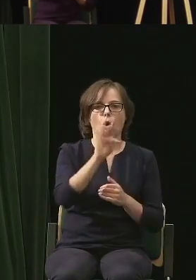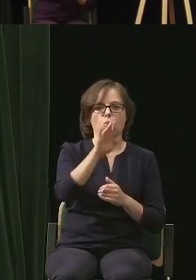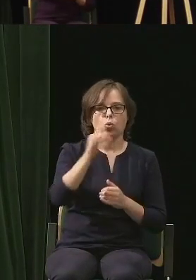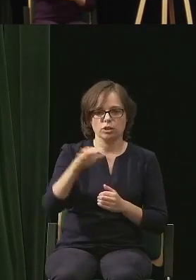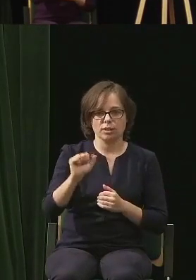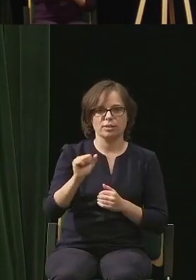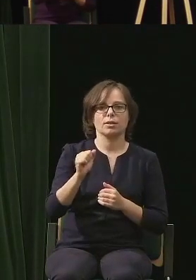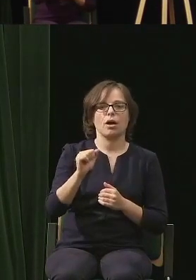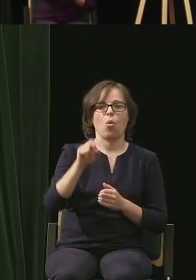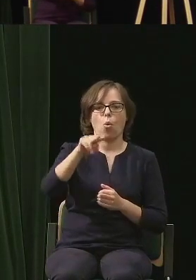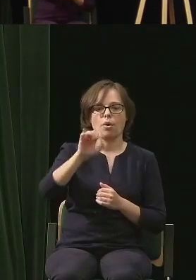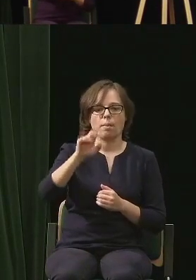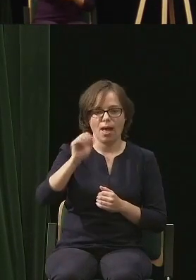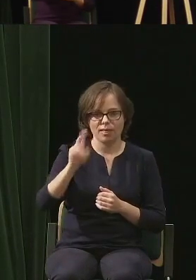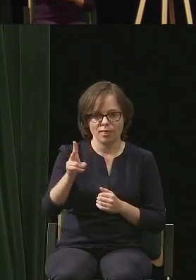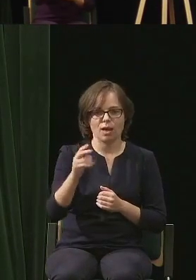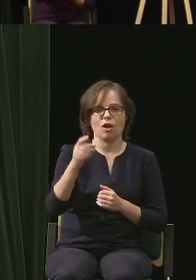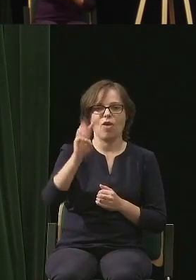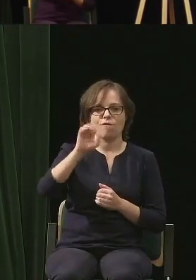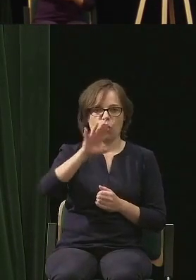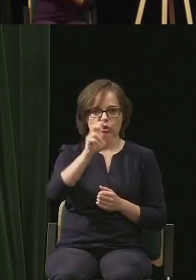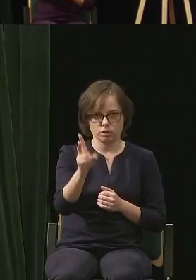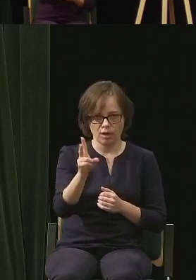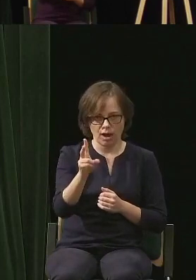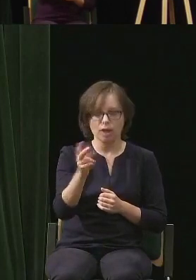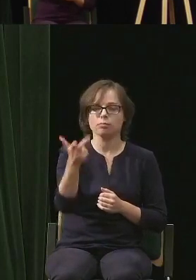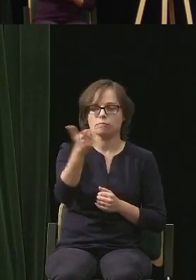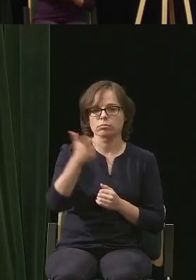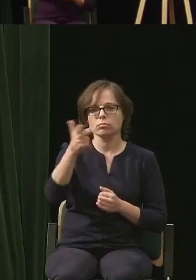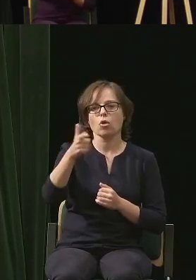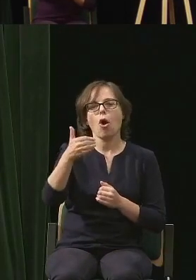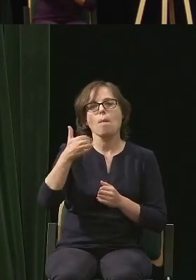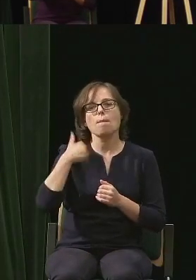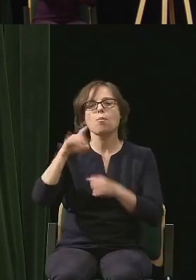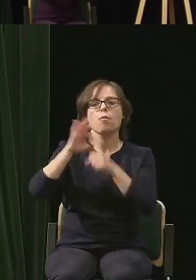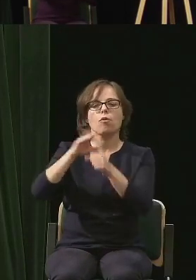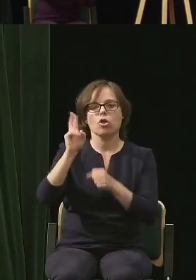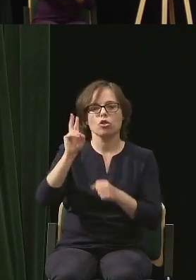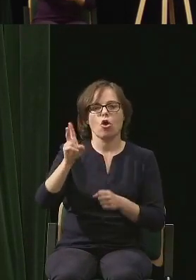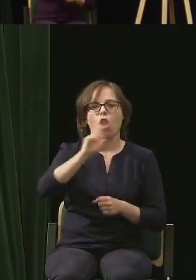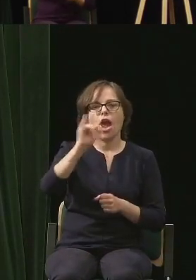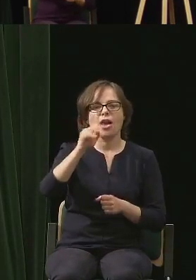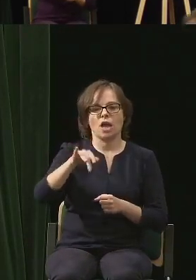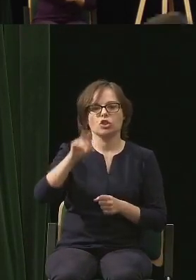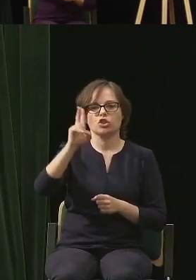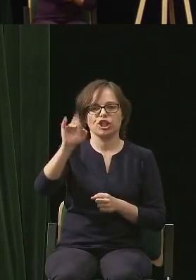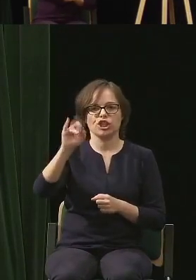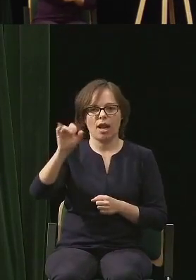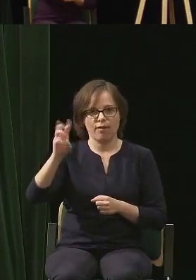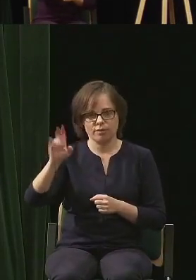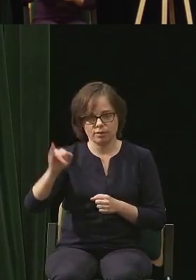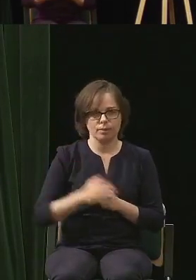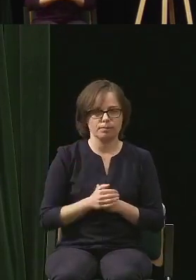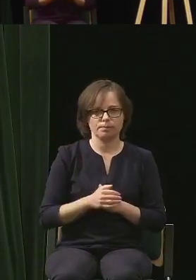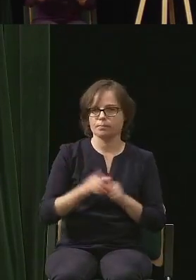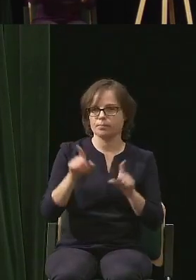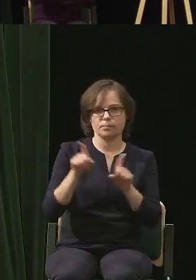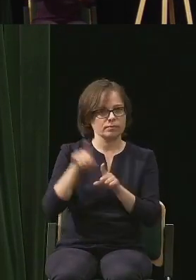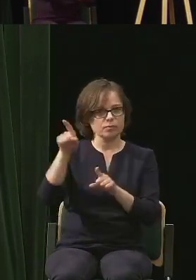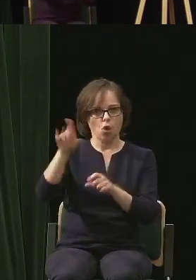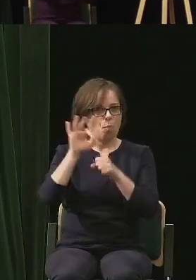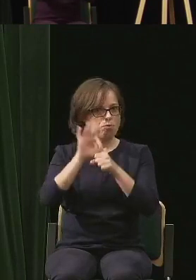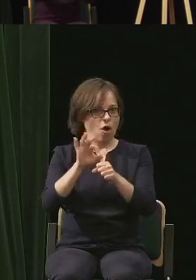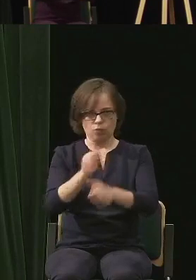Urbanek, Marceli Woźniak, oni z kolei byli dryfowani przez Jerzego Kisielewskiego, niesłychanie brawurowego